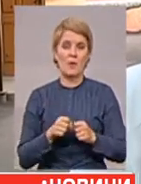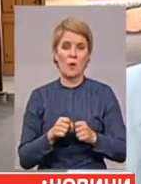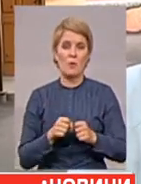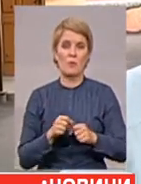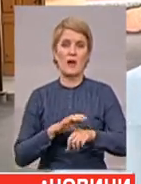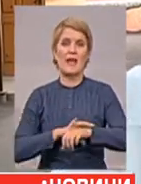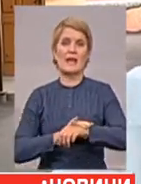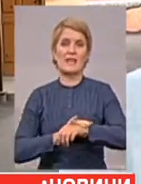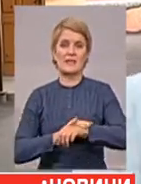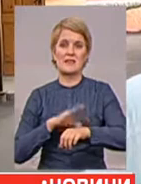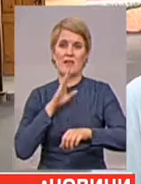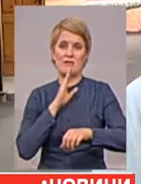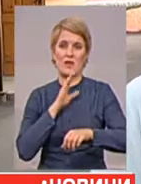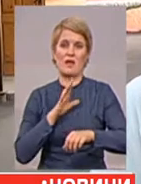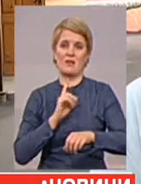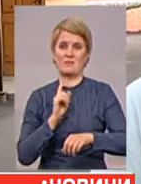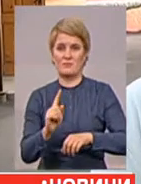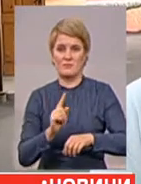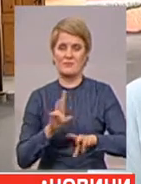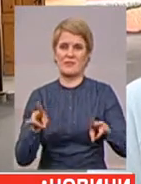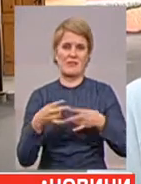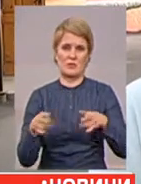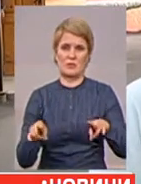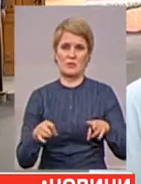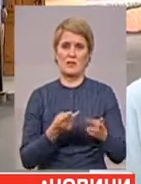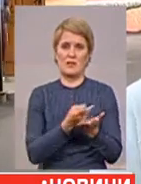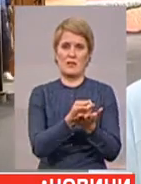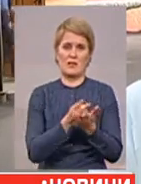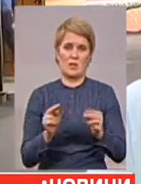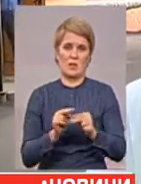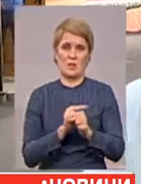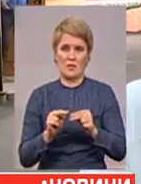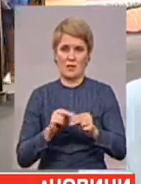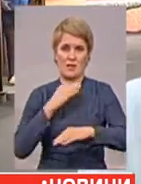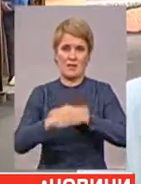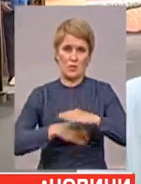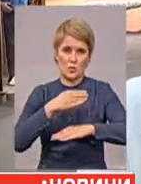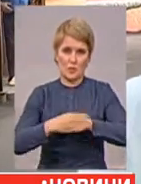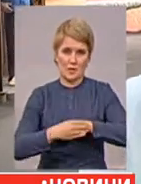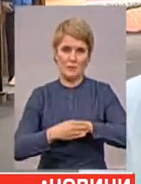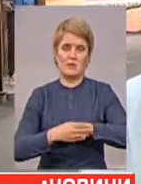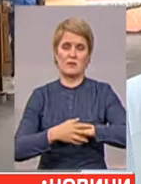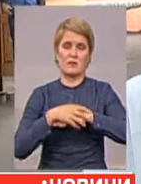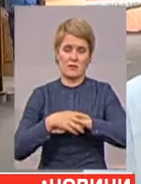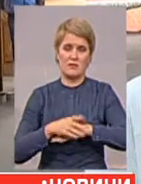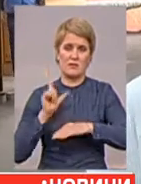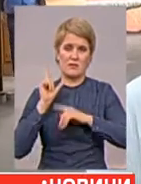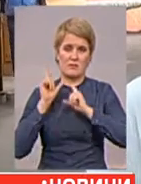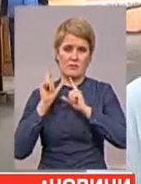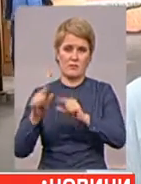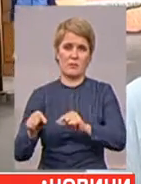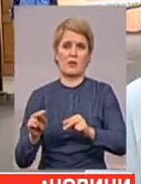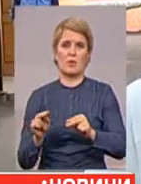але кісті, вона була амбулаторна пацієнтка, не потребувала стаціонарного лікування, не лежали гіпс, і вона поїхала